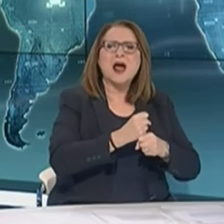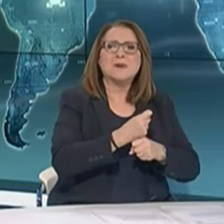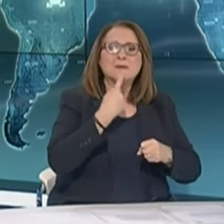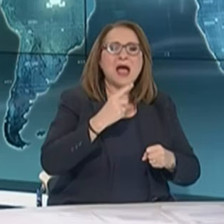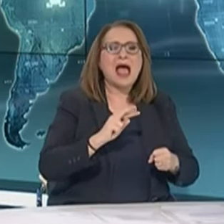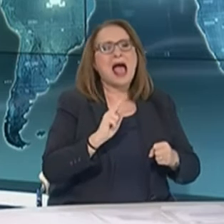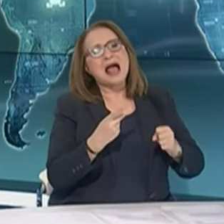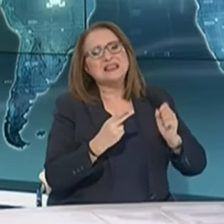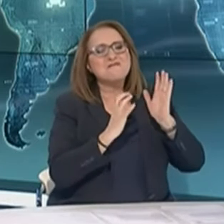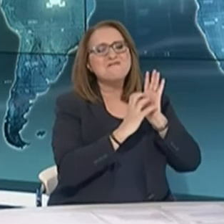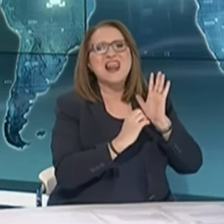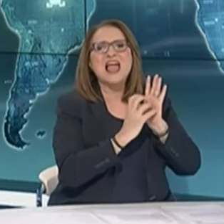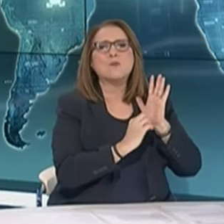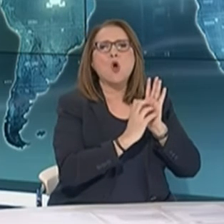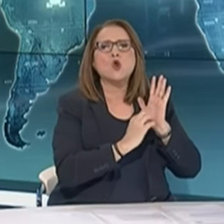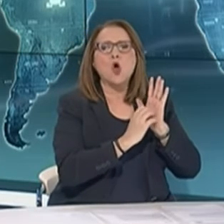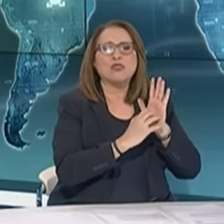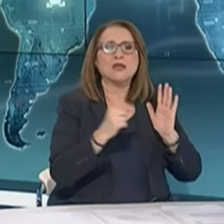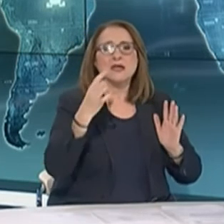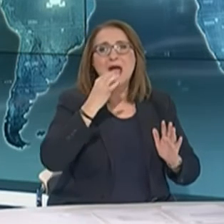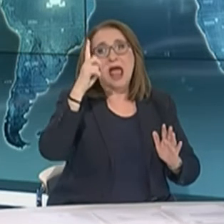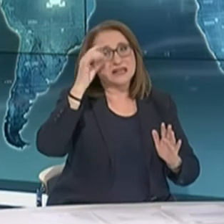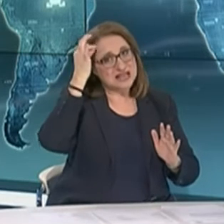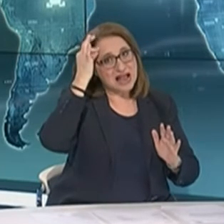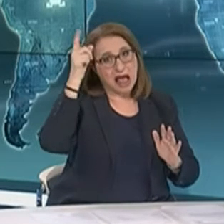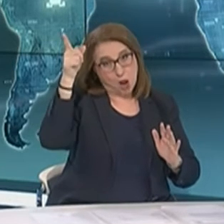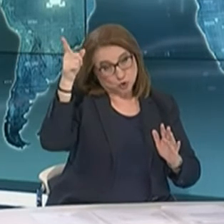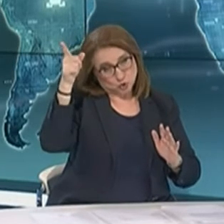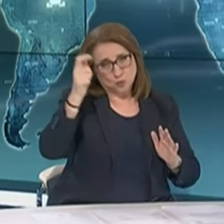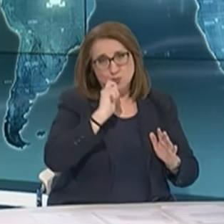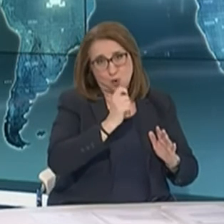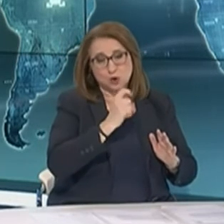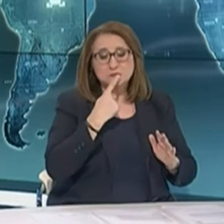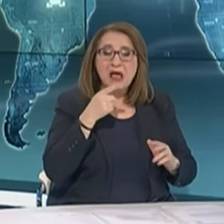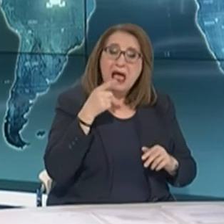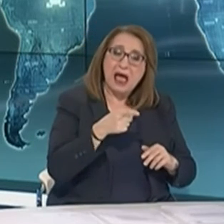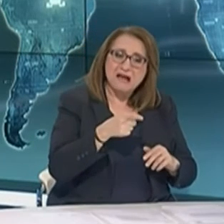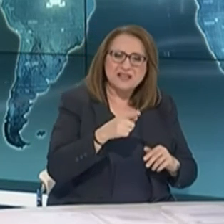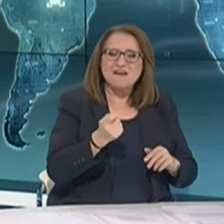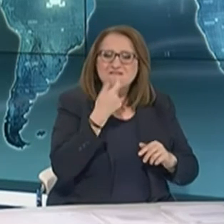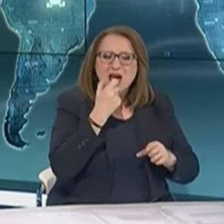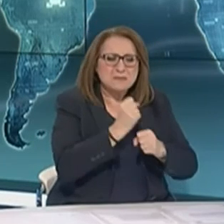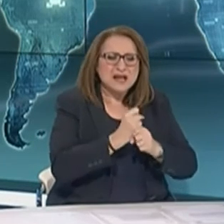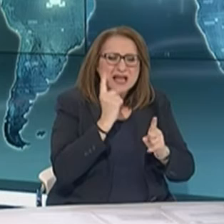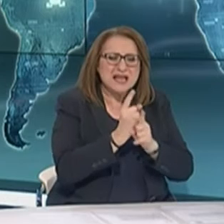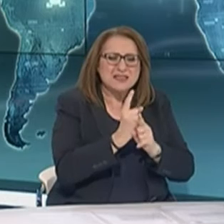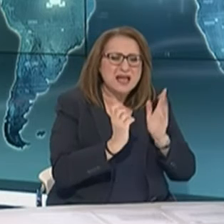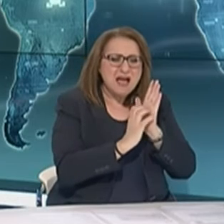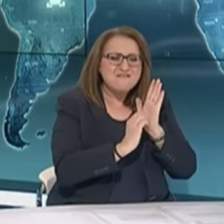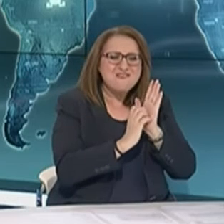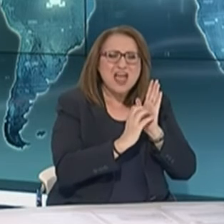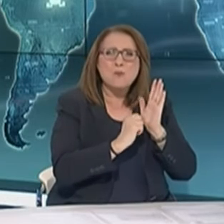από πολιτικό της Γαλλίας ανεφέρθησαν ως πιθανά να συντελούν σε μια πιο βαριά νόσο.